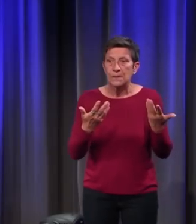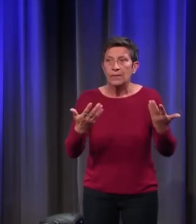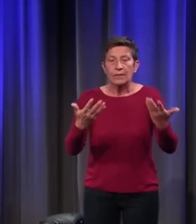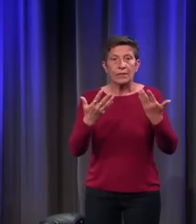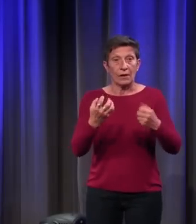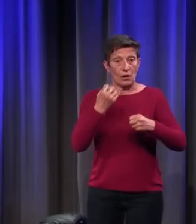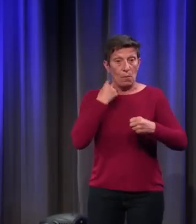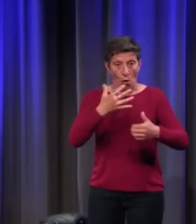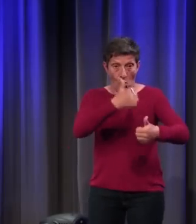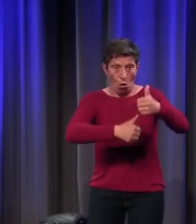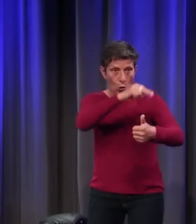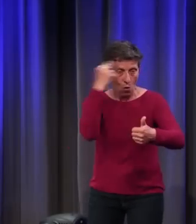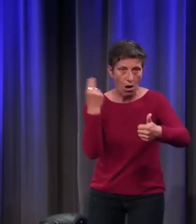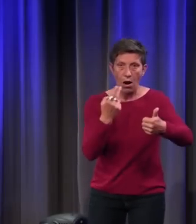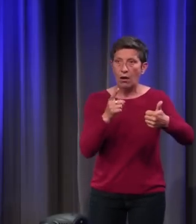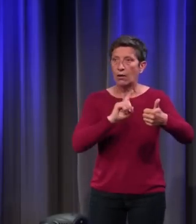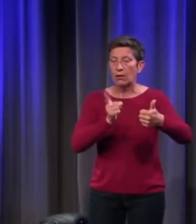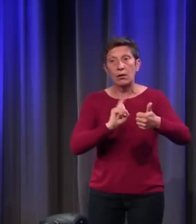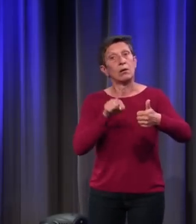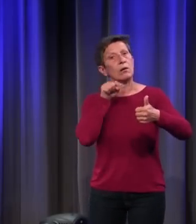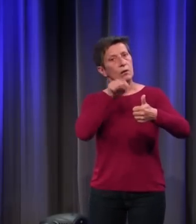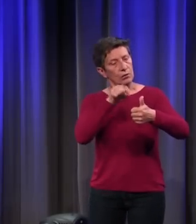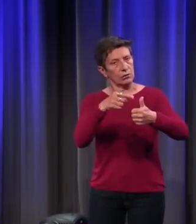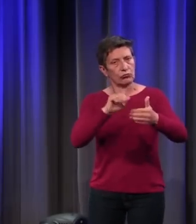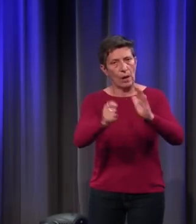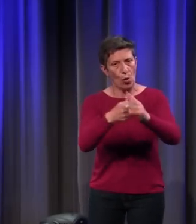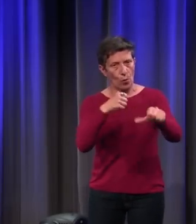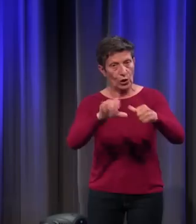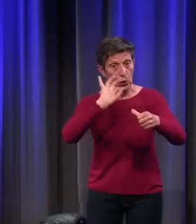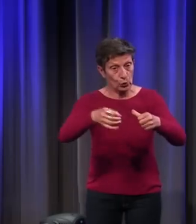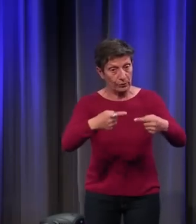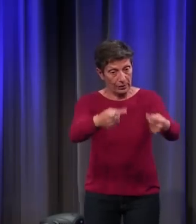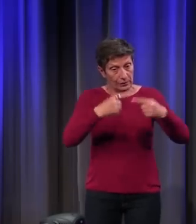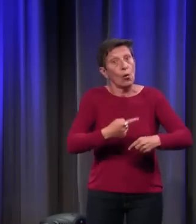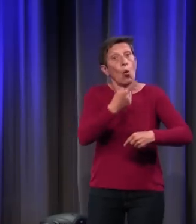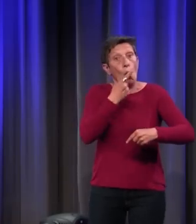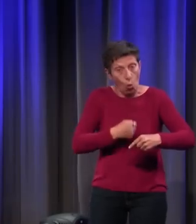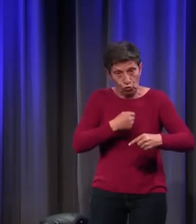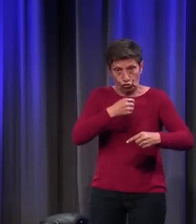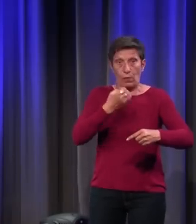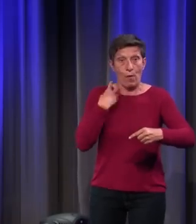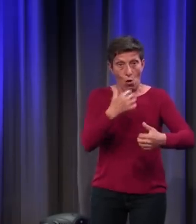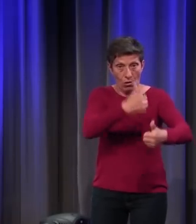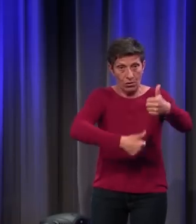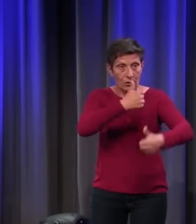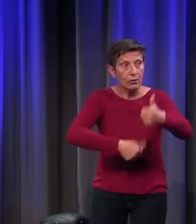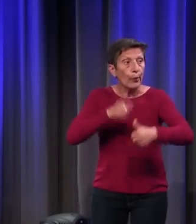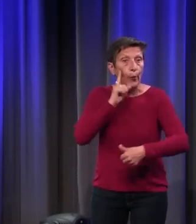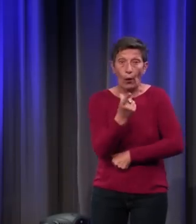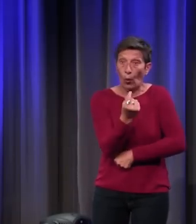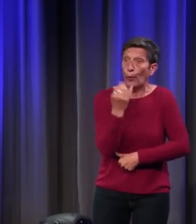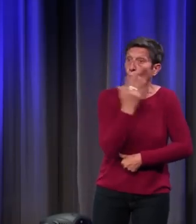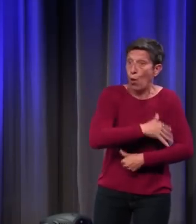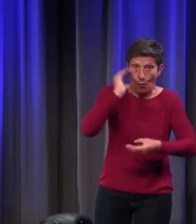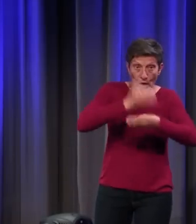blanc contre noir. Il va falloir attendre l'époque moderne pour ça. On fait rouge contre blanc, parce que le couple de couleurs le plus fort, au